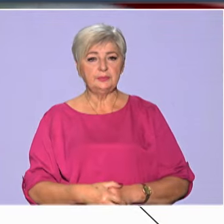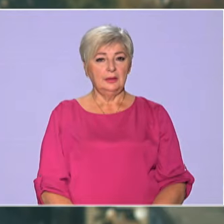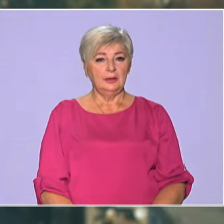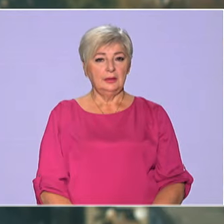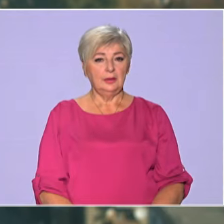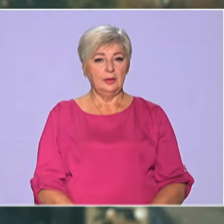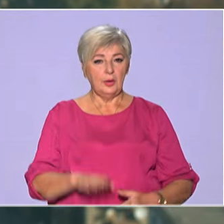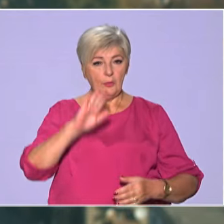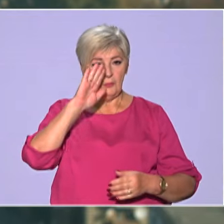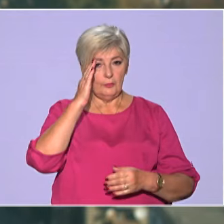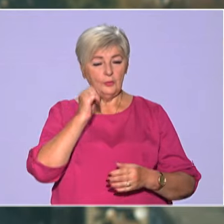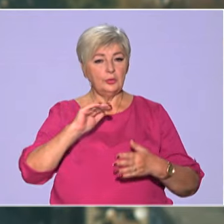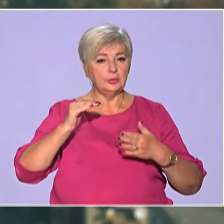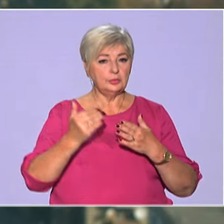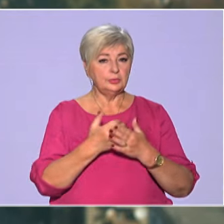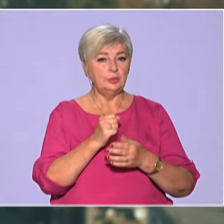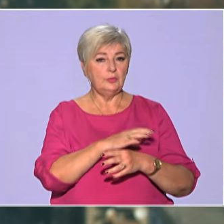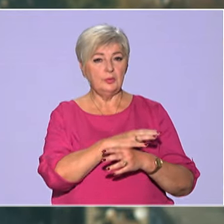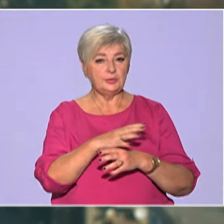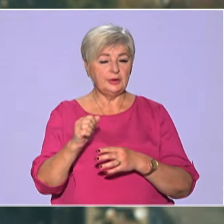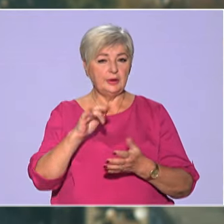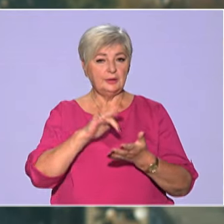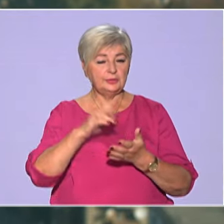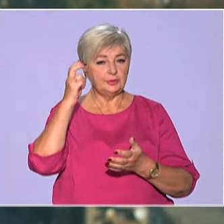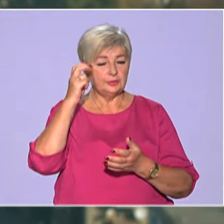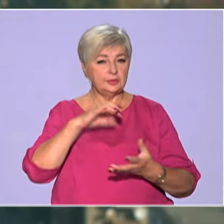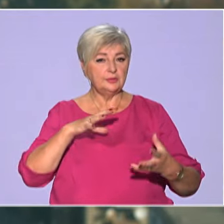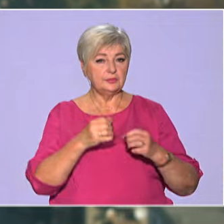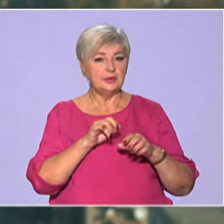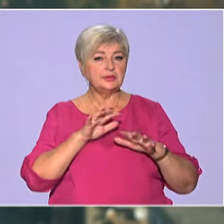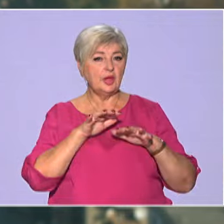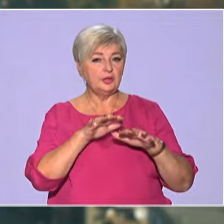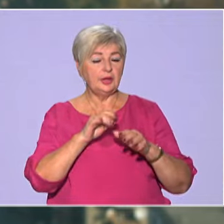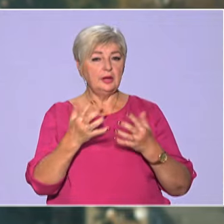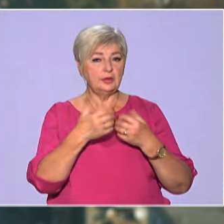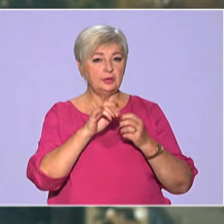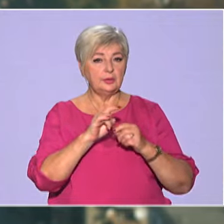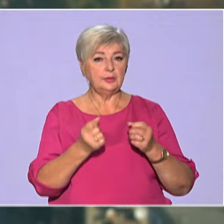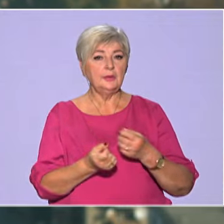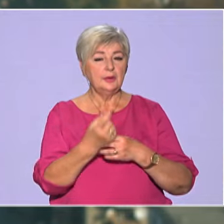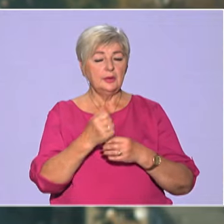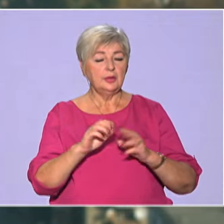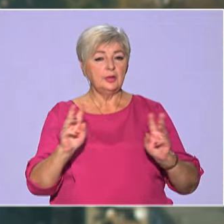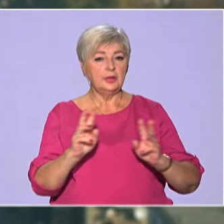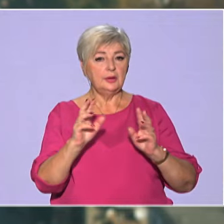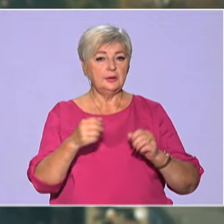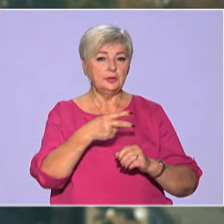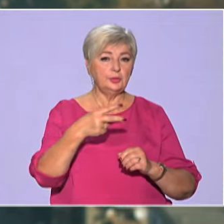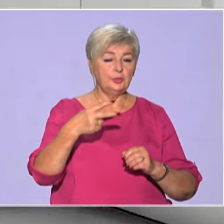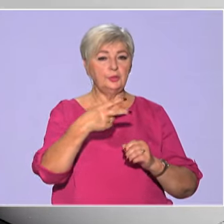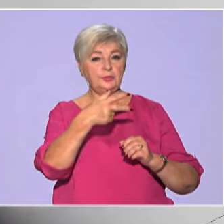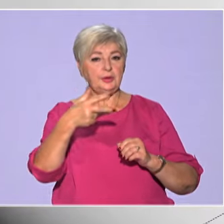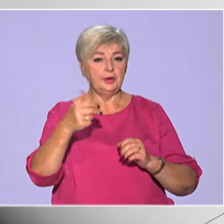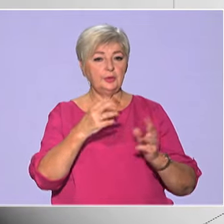Ворог знову обстріляв столицю. Внаслідок атаки дронами сталося загоряння на другому та третьому поверхах дев